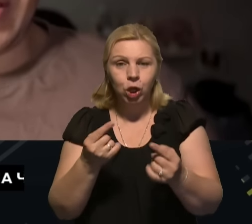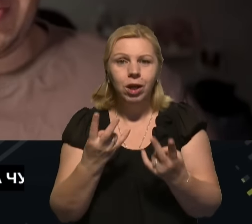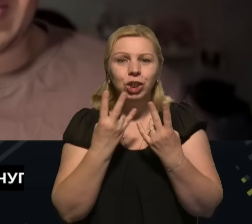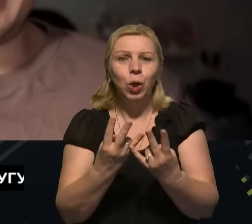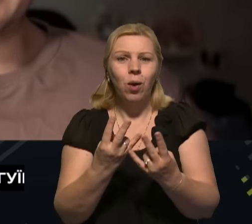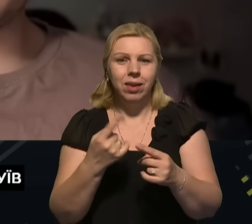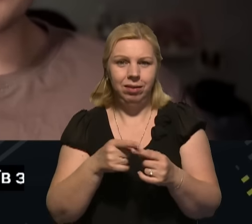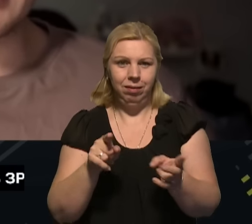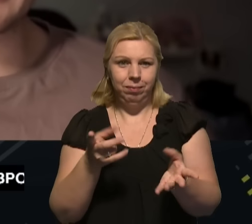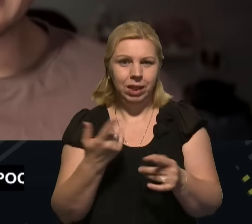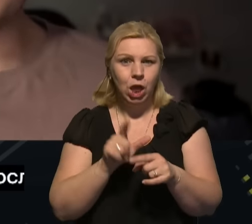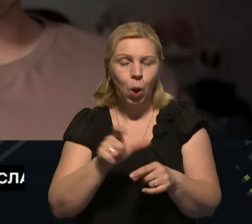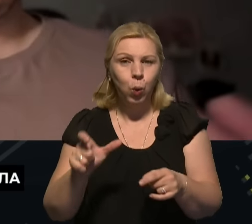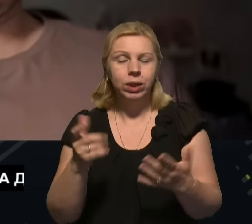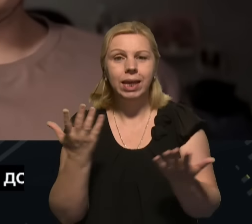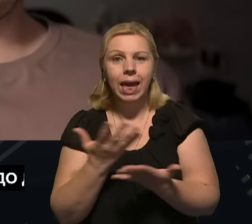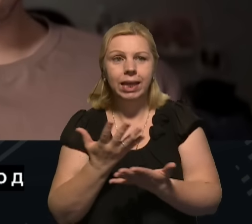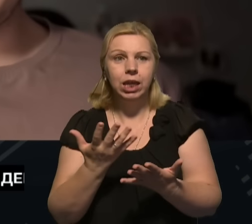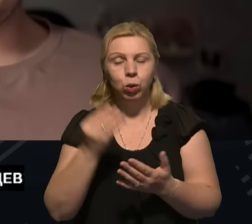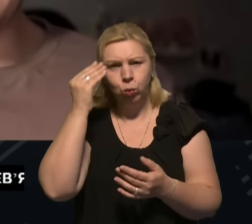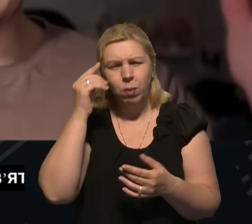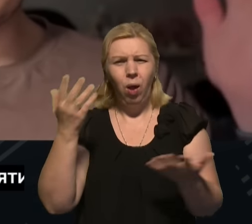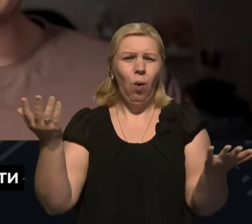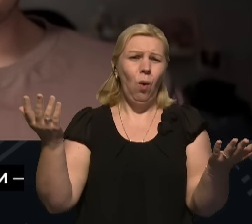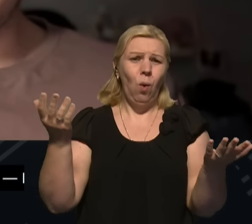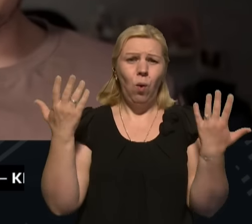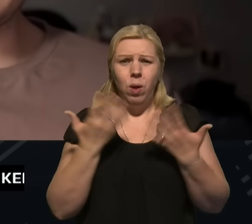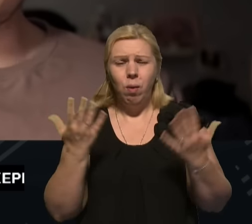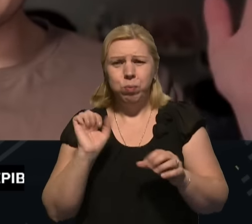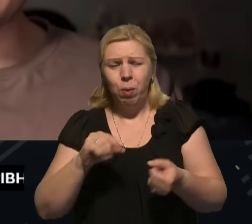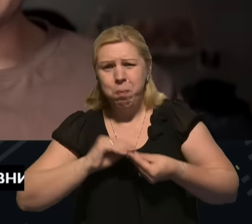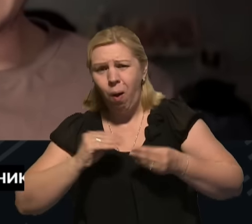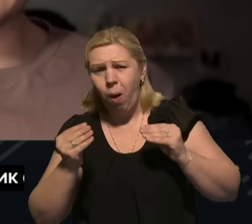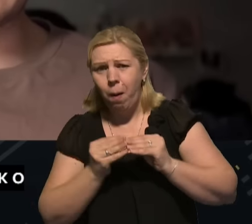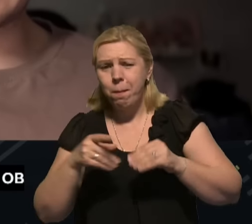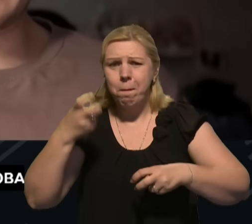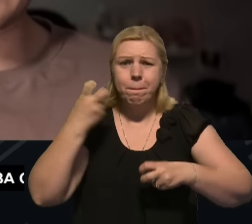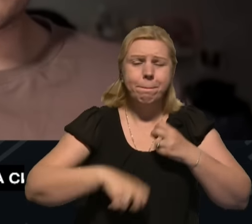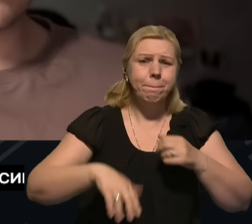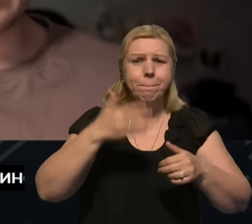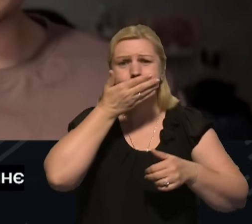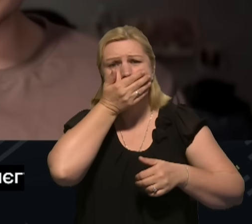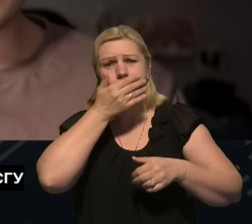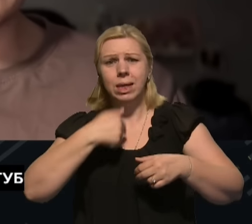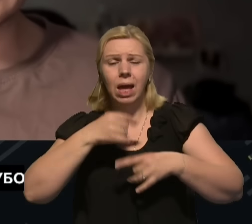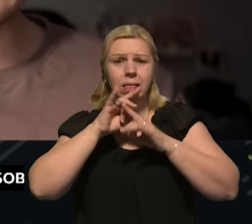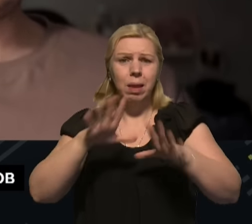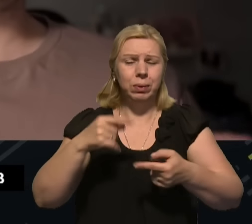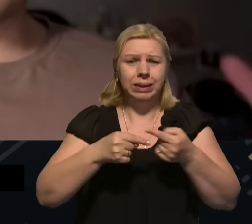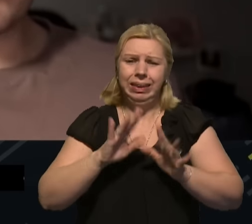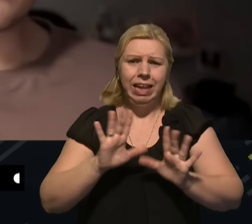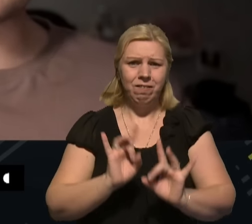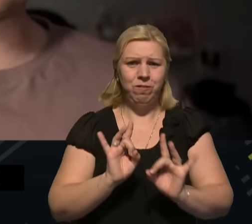репутаційно. І люди, які думають, ой, якийсь буде збой, щось там зламається і так далі, я не буду краще оновлювати,